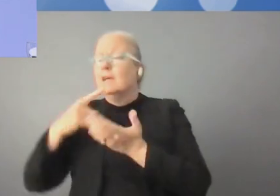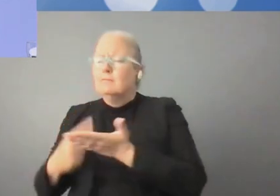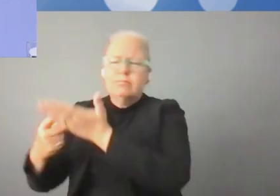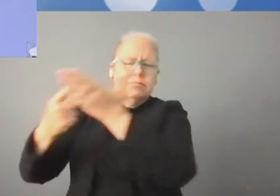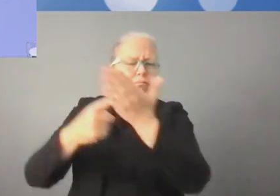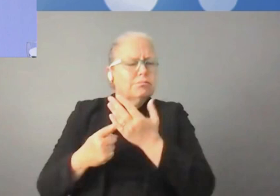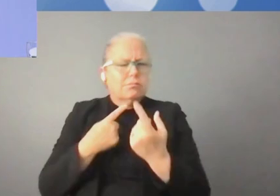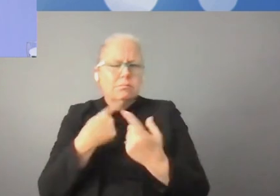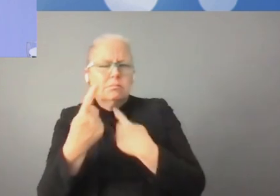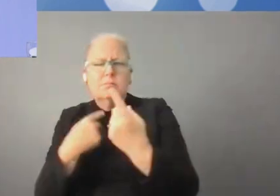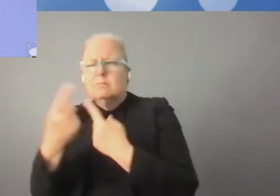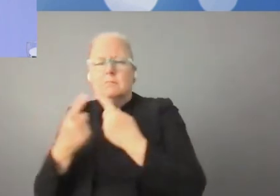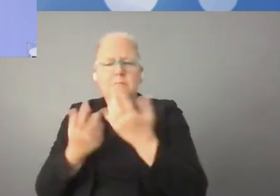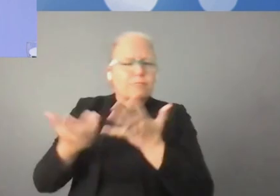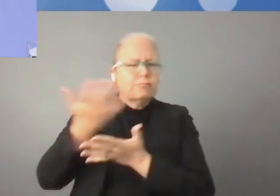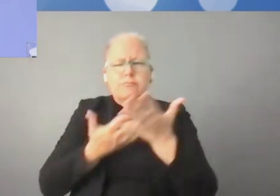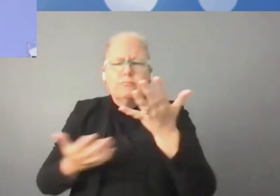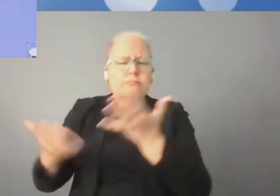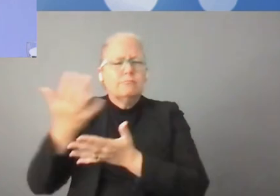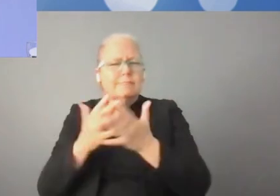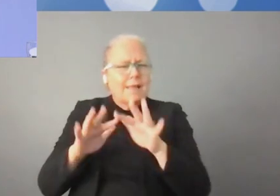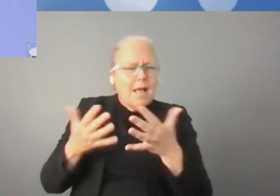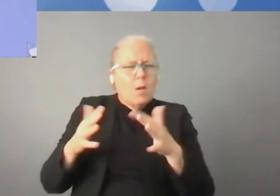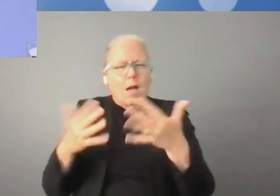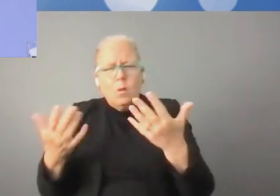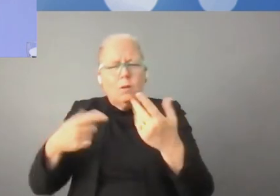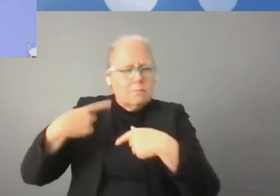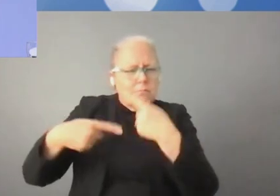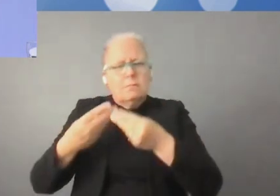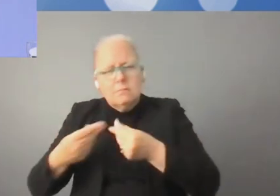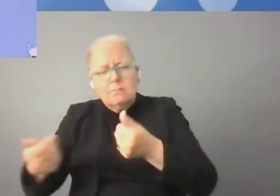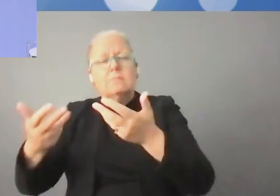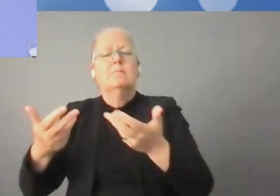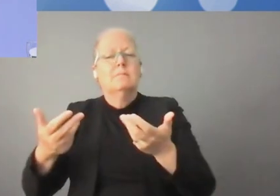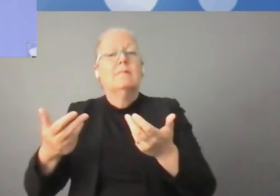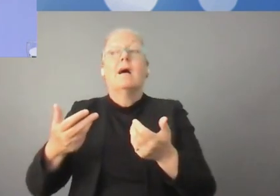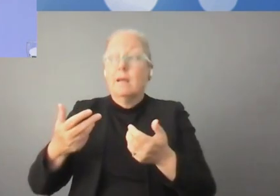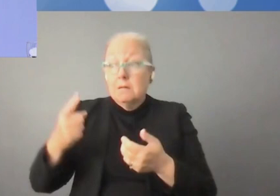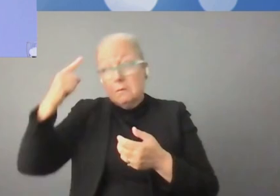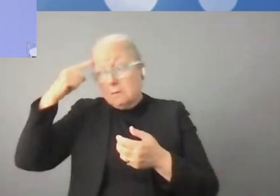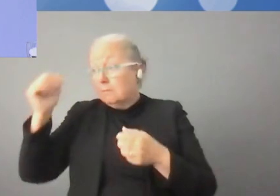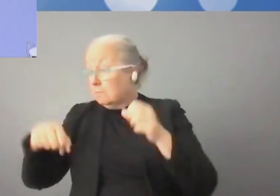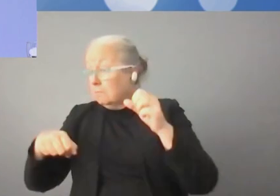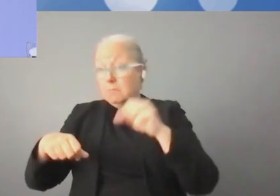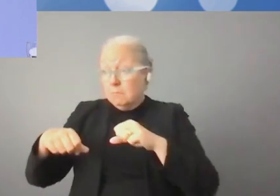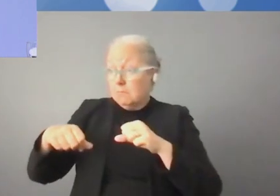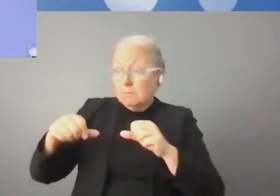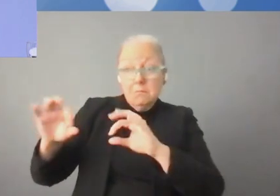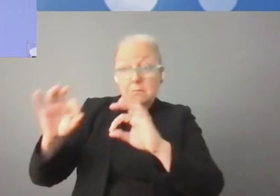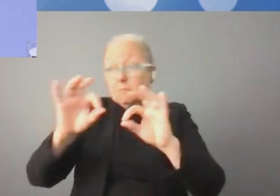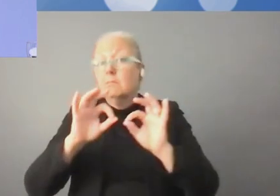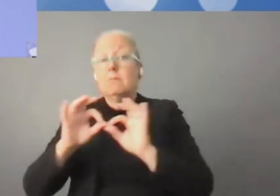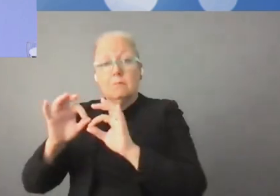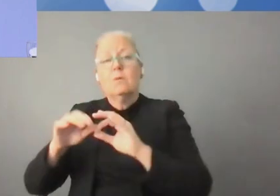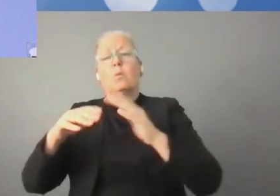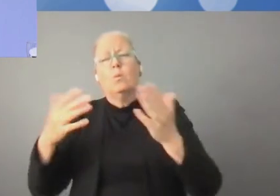créer une plateforme de débat sur de nouvelles lois, sur de nouveaux outils juridiques, de manière à